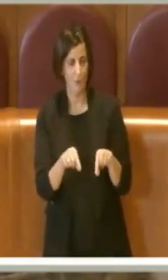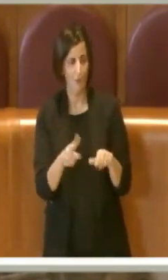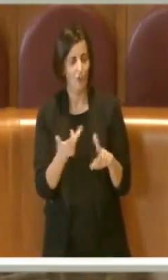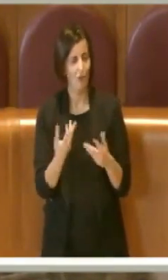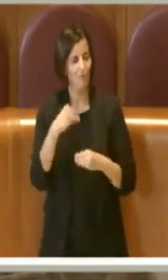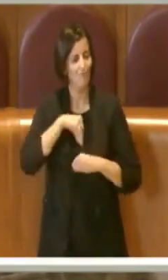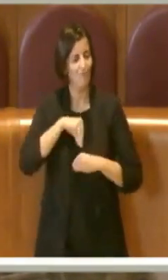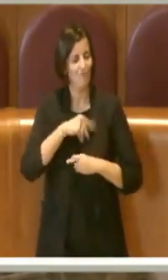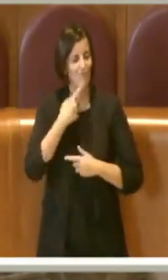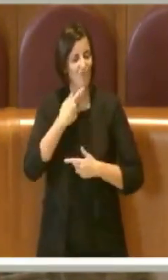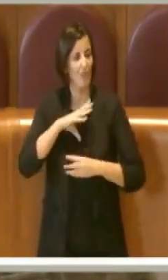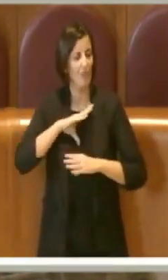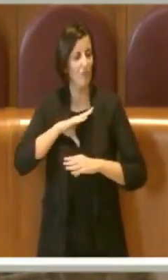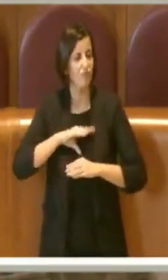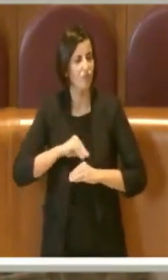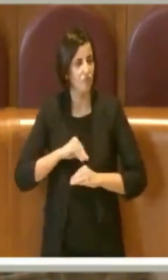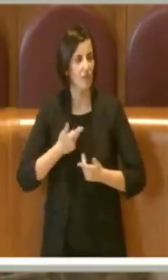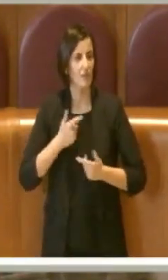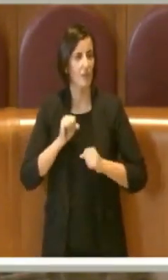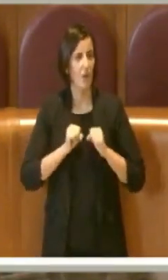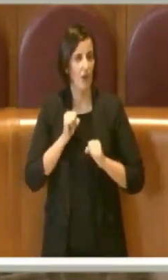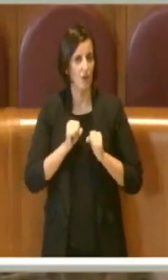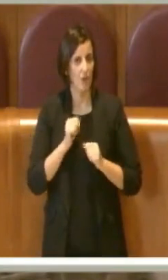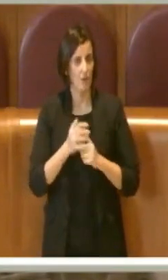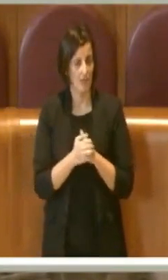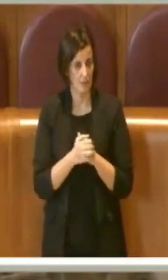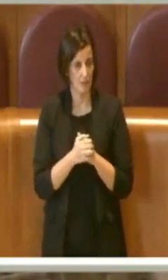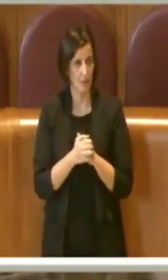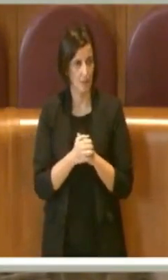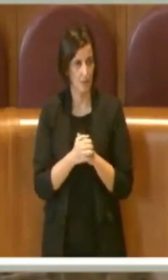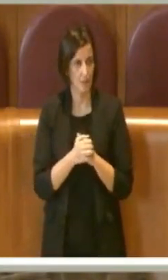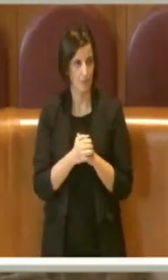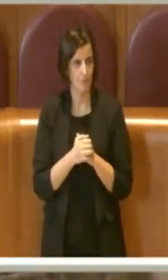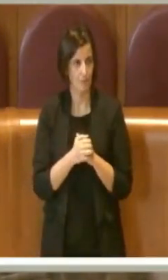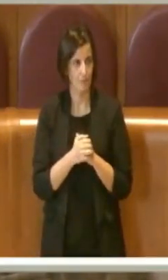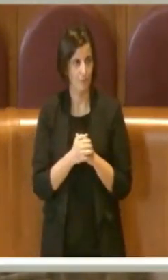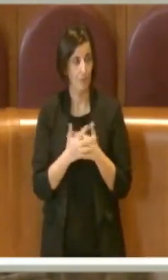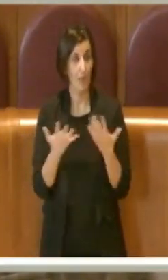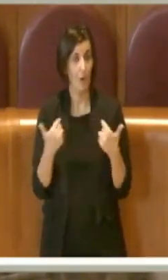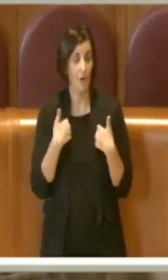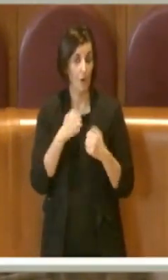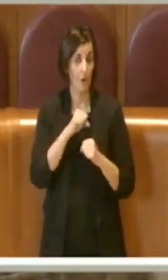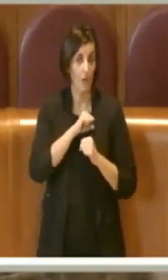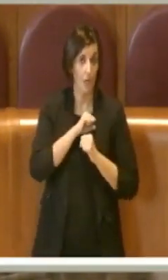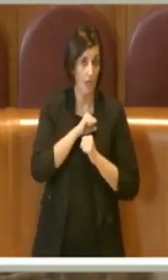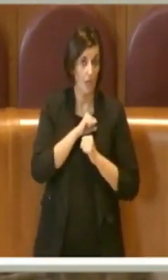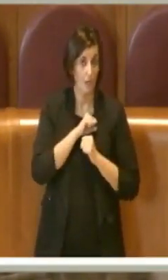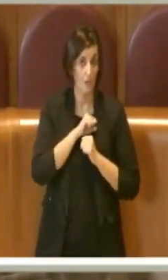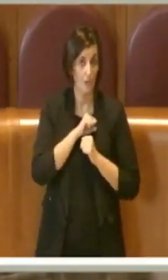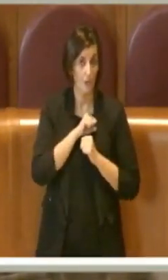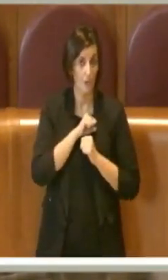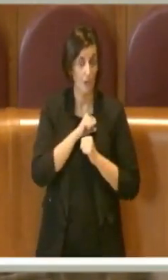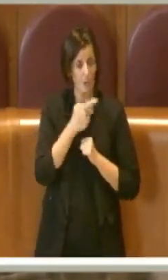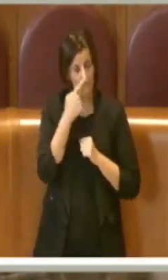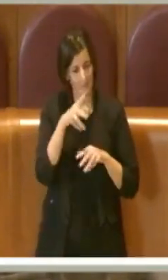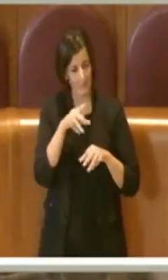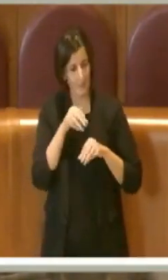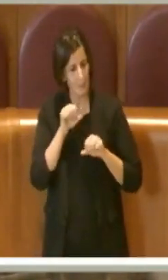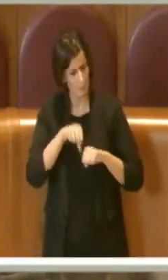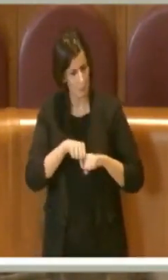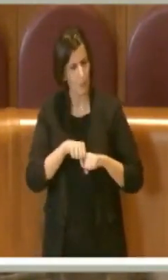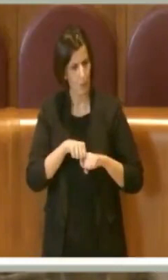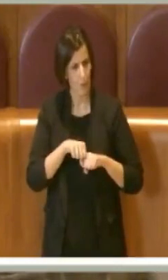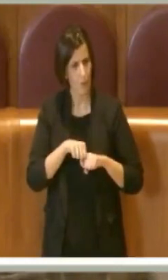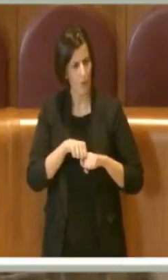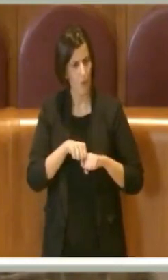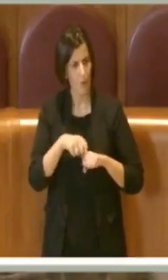scoraggiamento che ha determinato un'astensione gigantesca. Ecco, io credo che questa astensione si può vincere